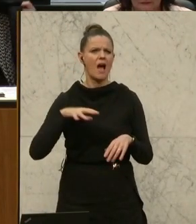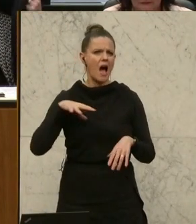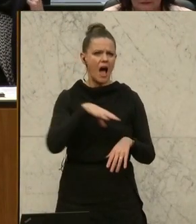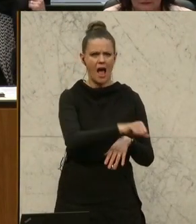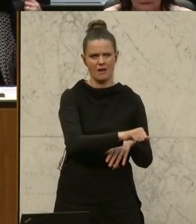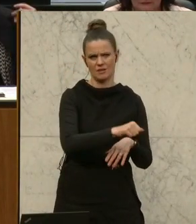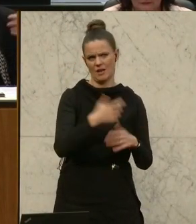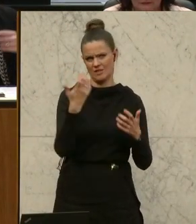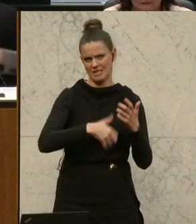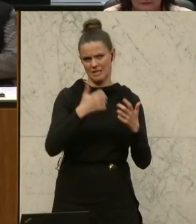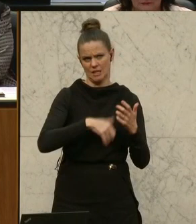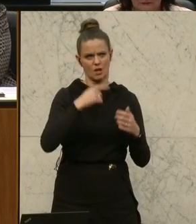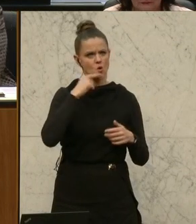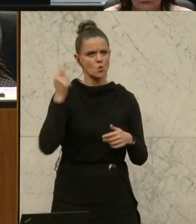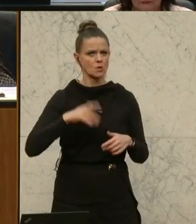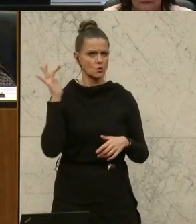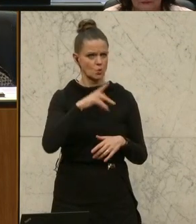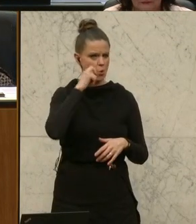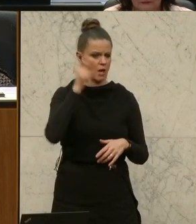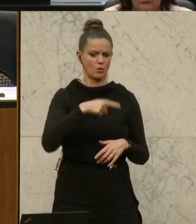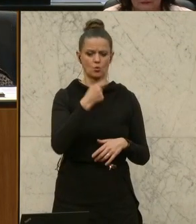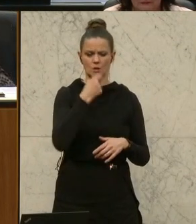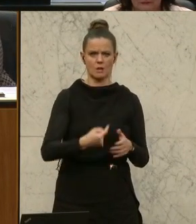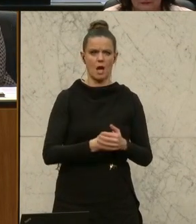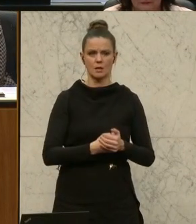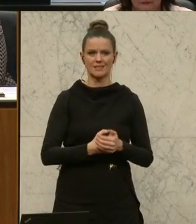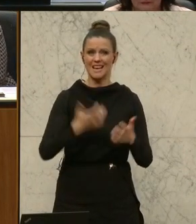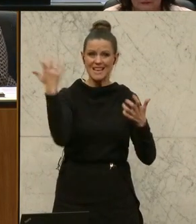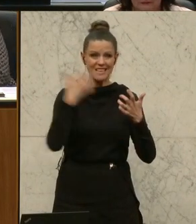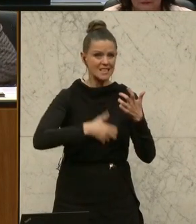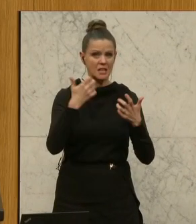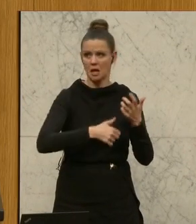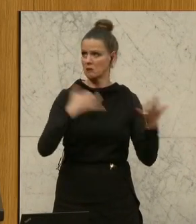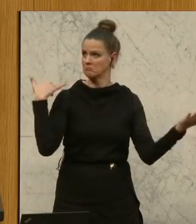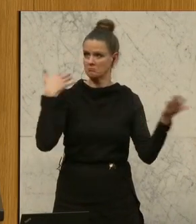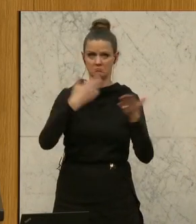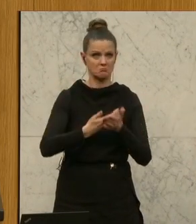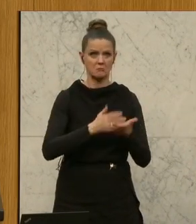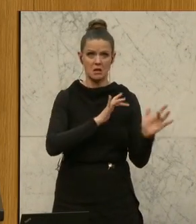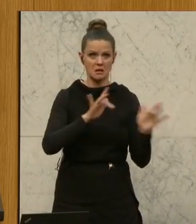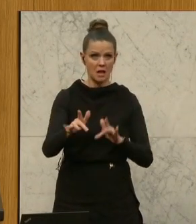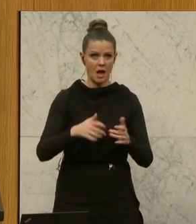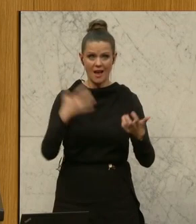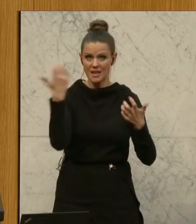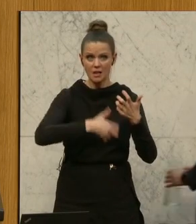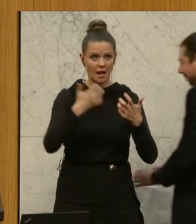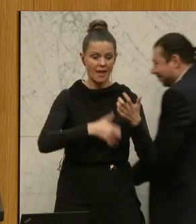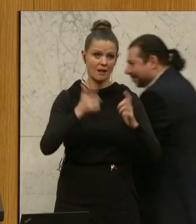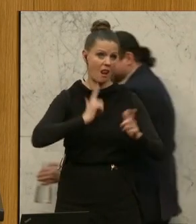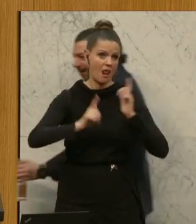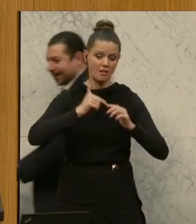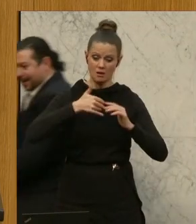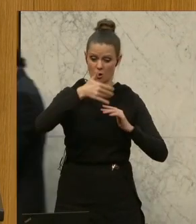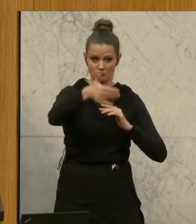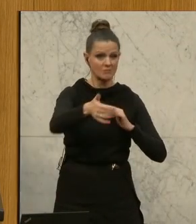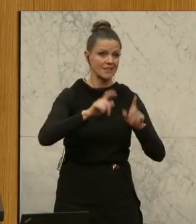ja das, was sie immer behaupten. Weil diese Kriege hat es immer gegeben und diese Kriege, die wird es leider immer geben.